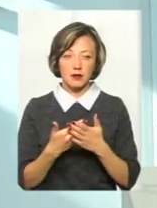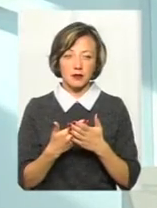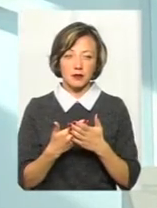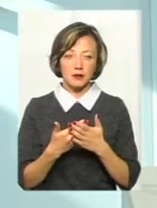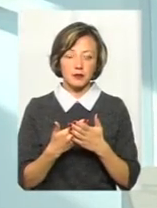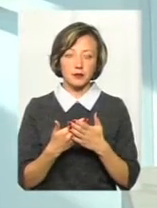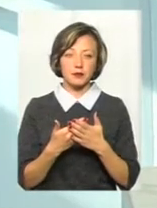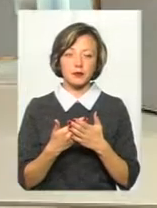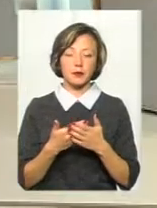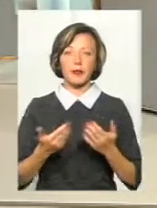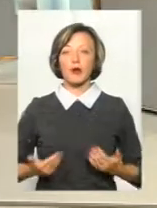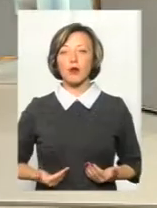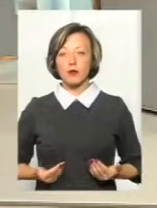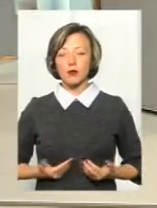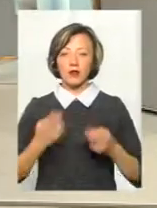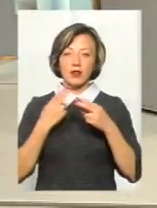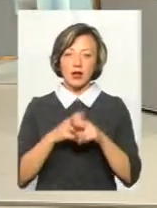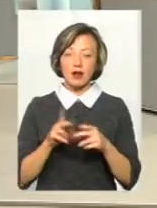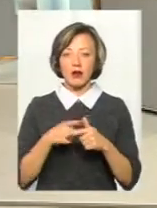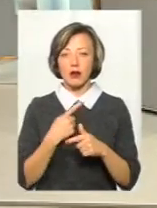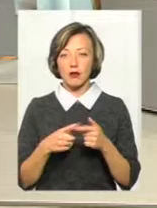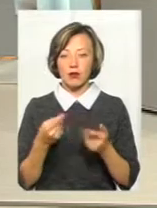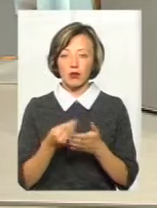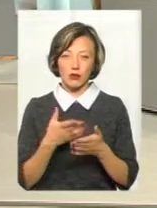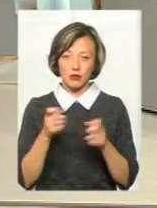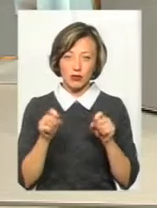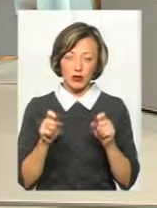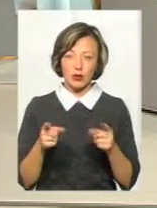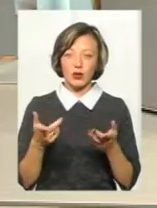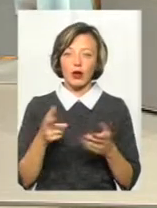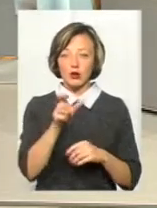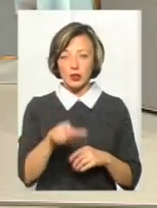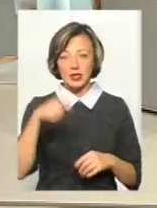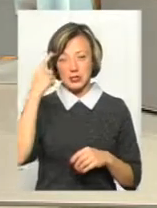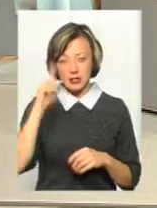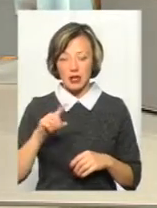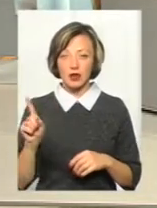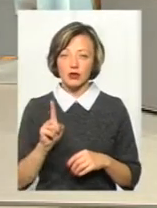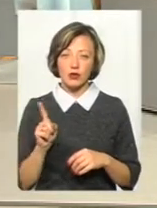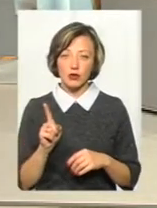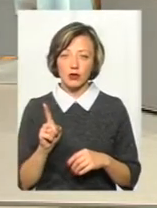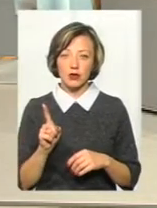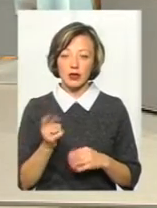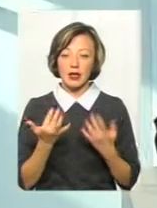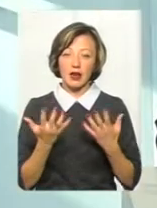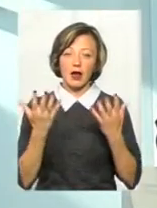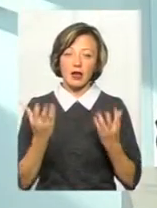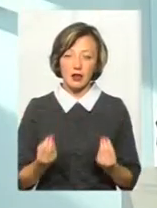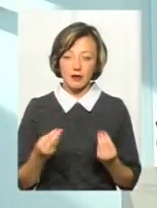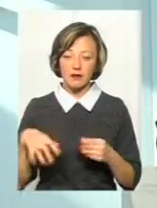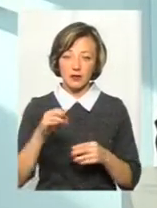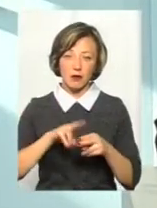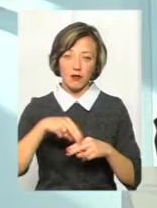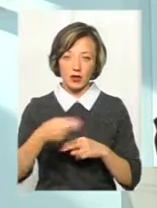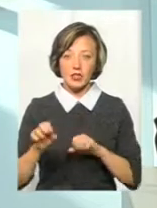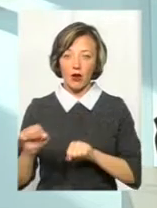якусь побутову техніку, чи коштовності якийсь. Людина знає, що буквально якісь пару днів і все її